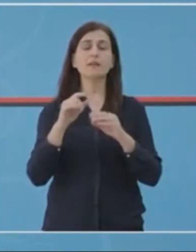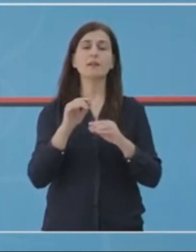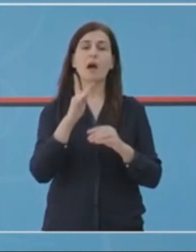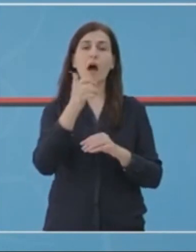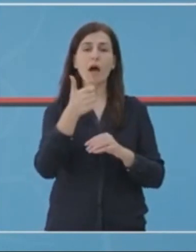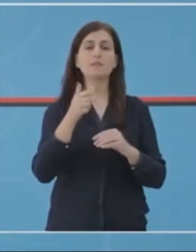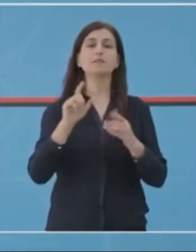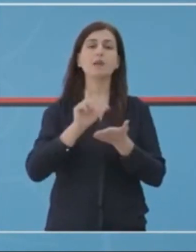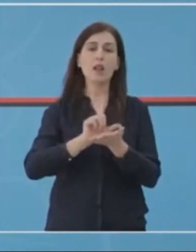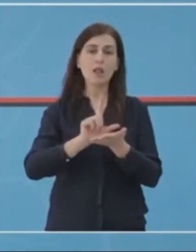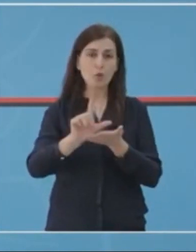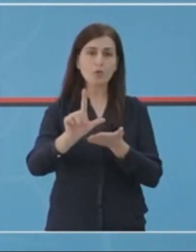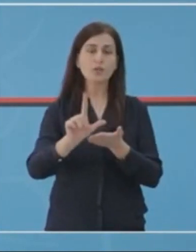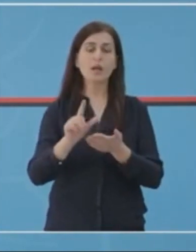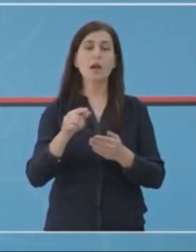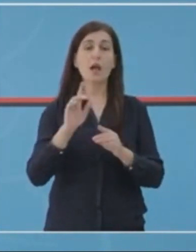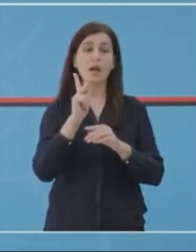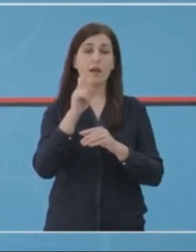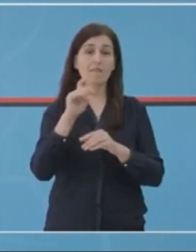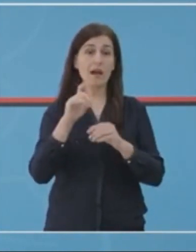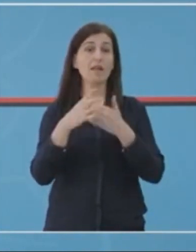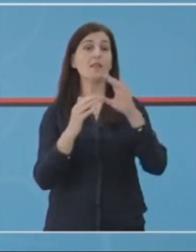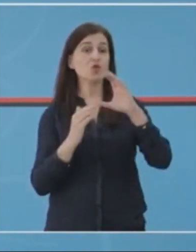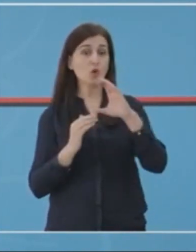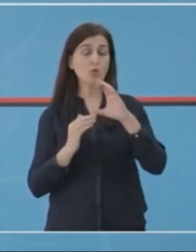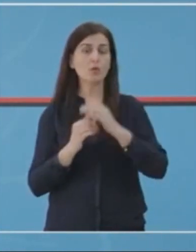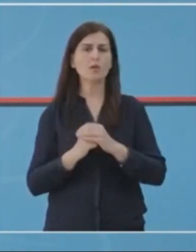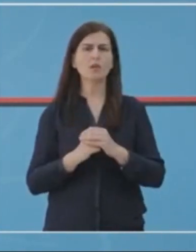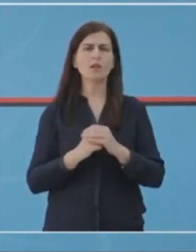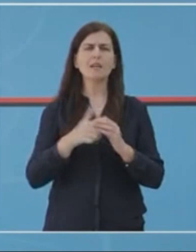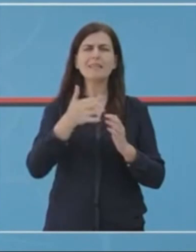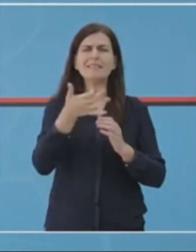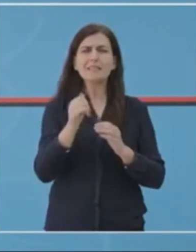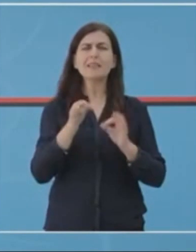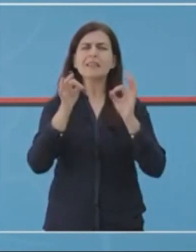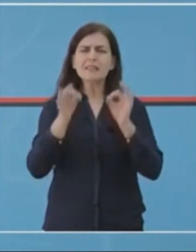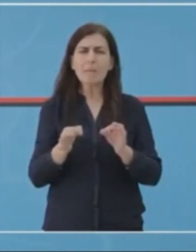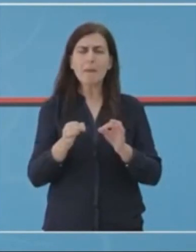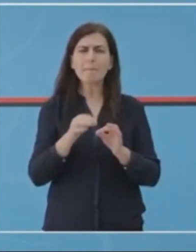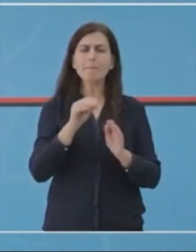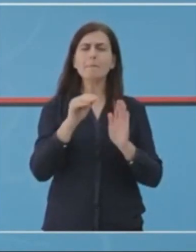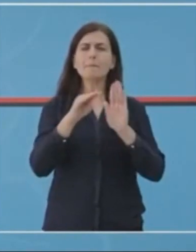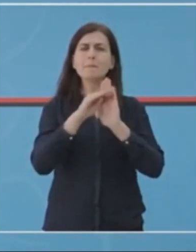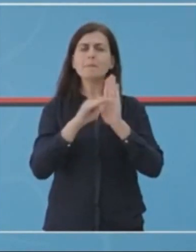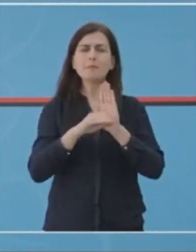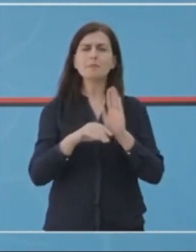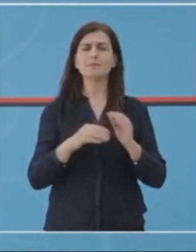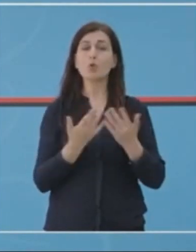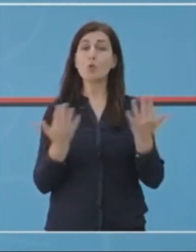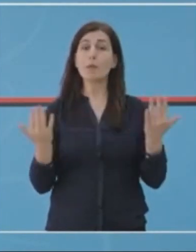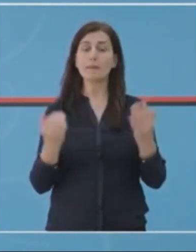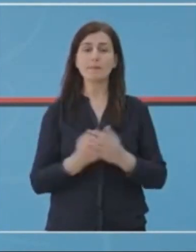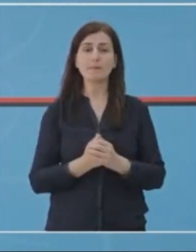Lushnjë, Kavaj, Lesh dhe Shkoder. Shpëndarja geografike e rasteve pozitive është Sivion.